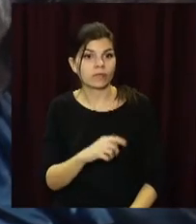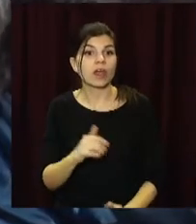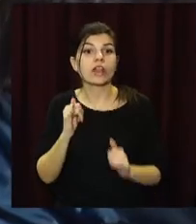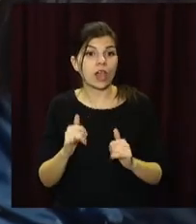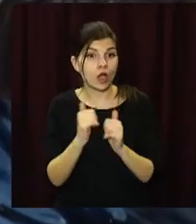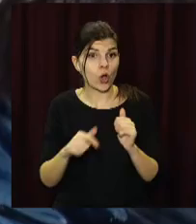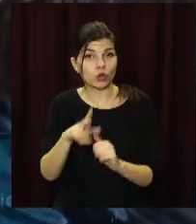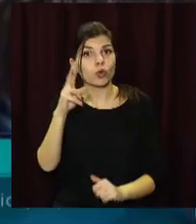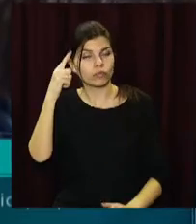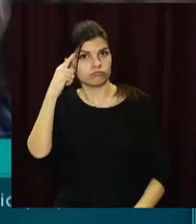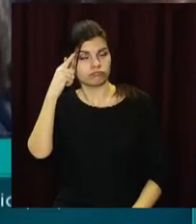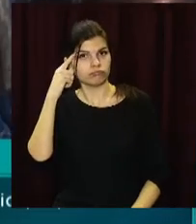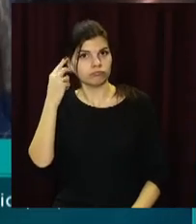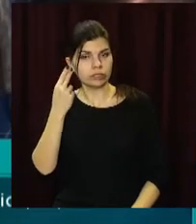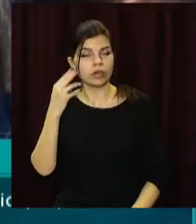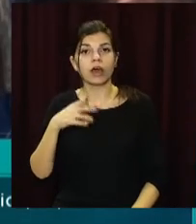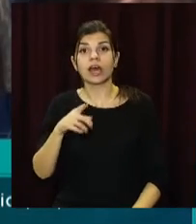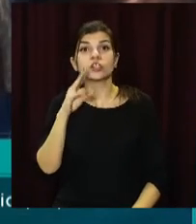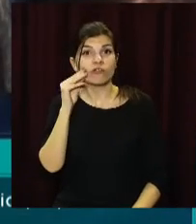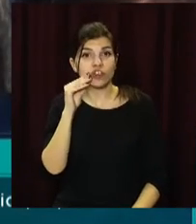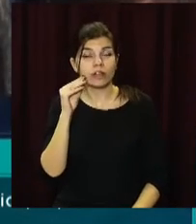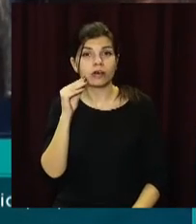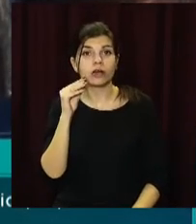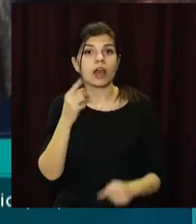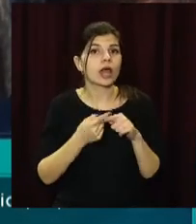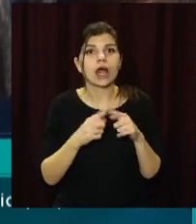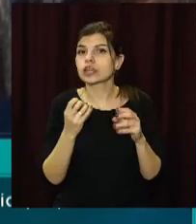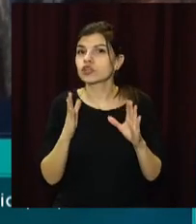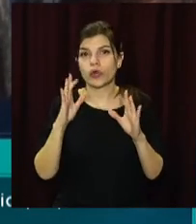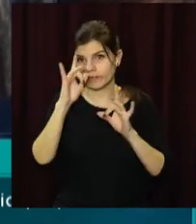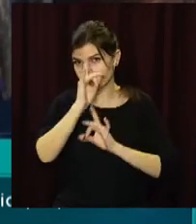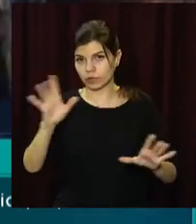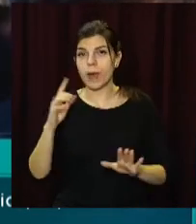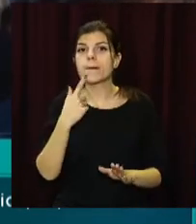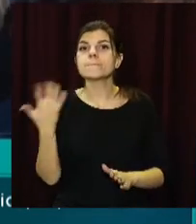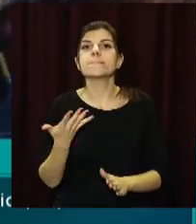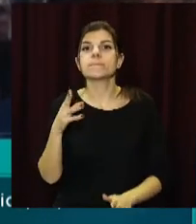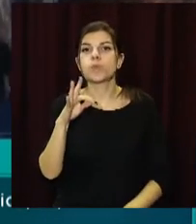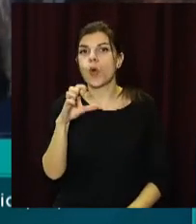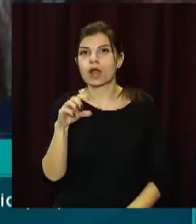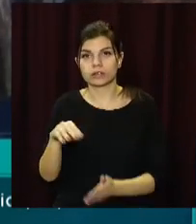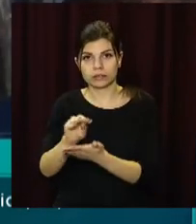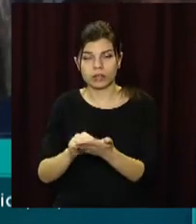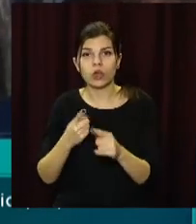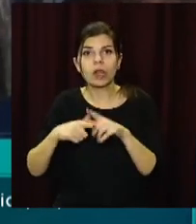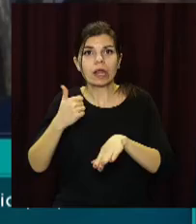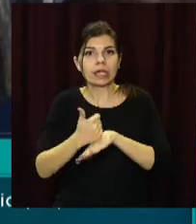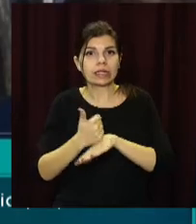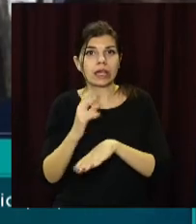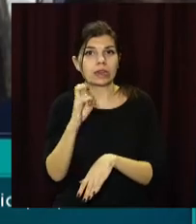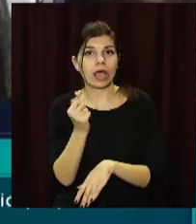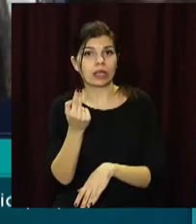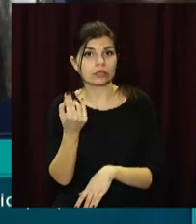кожного свідомого українця Тарас Григорович Шевченка – це не тільки видатний поет, це дійсно лідер нації, це